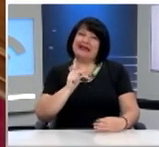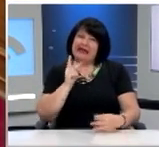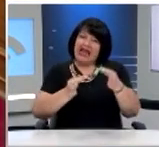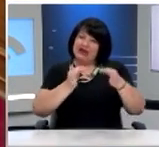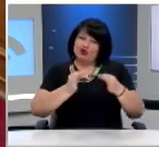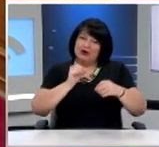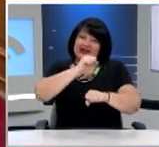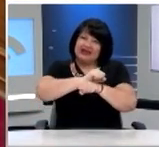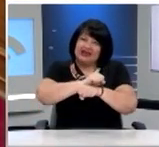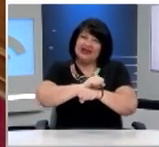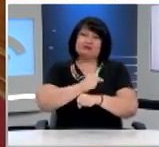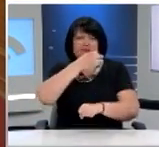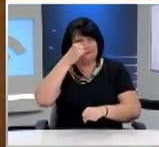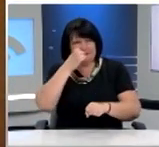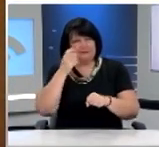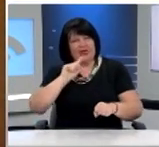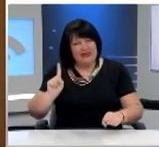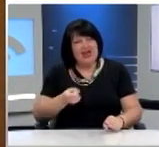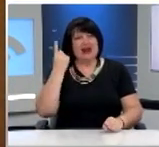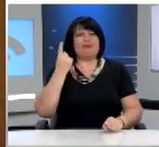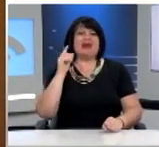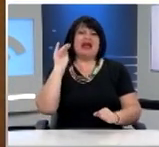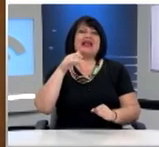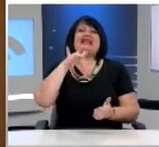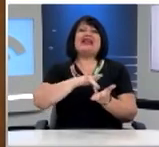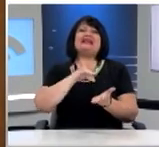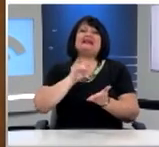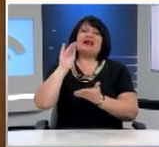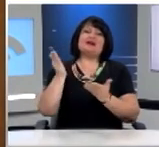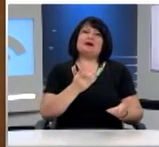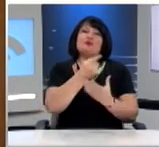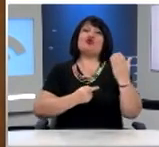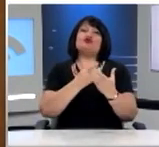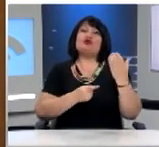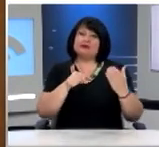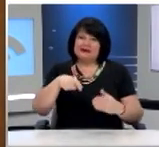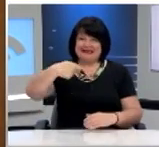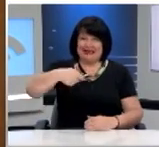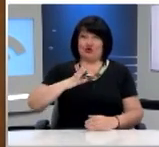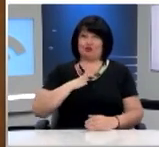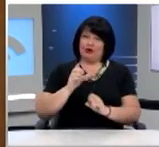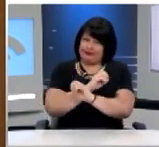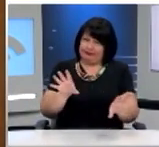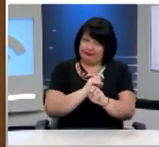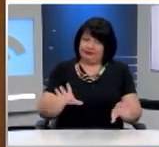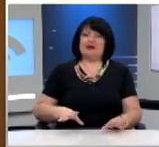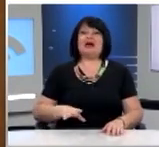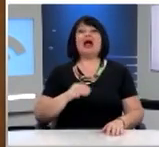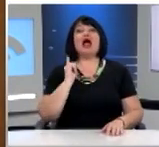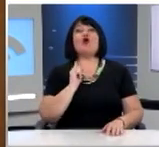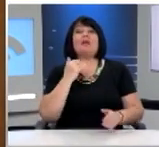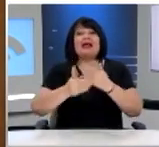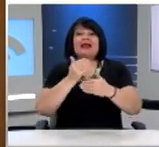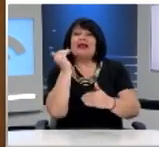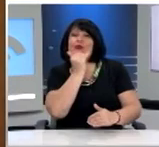όπως οι φυλακές, τα κέντρα απεξάρτησης και τα κέντρα υποδοχής προσφύγων, ώστε να επιτευχθεί η μεγαλύτερη προβολή του. Επιπλέον, αναζητούμε την επίσπευση των